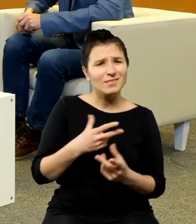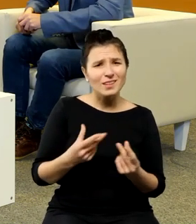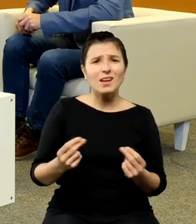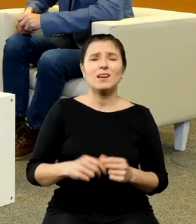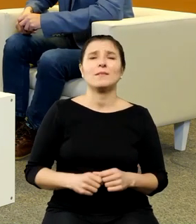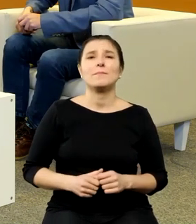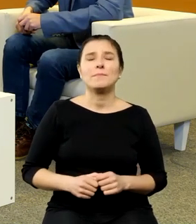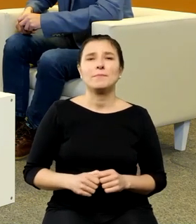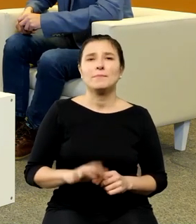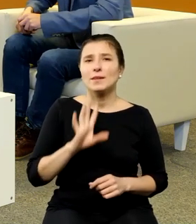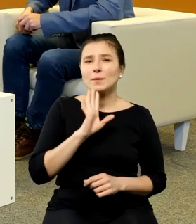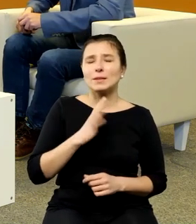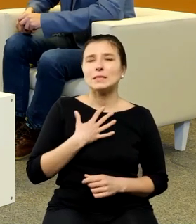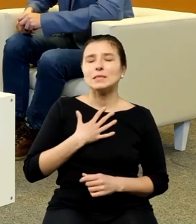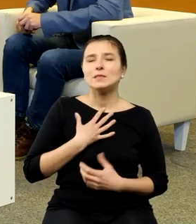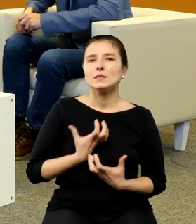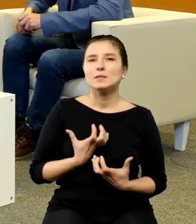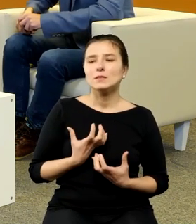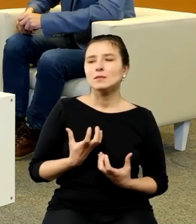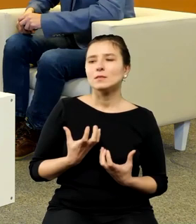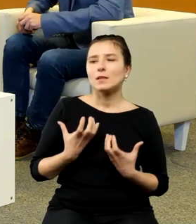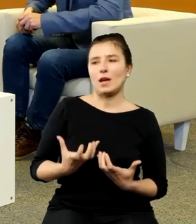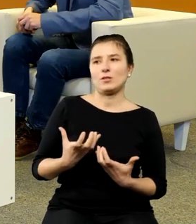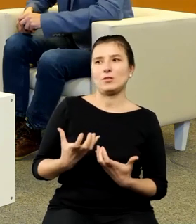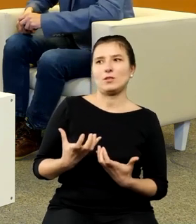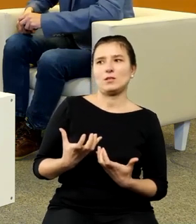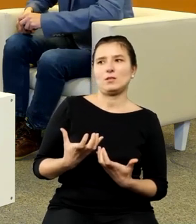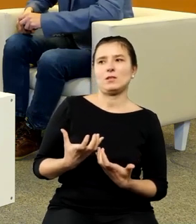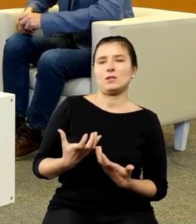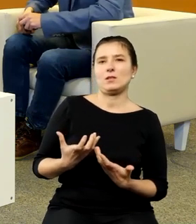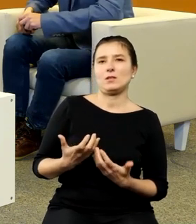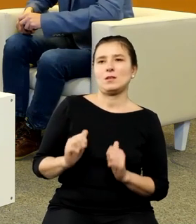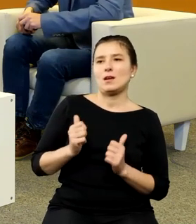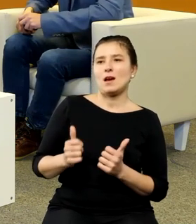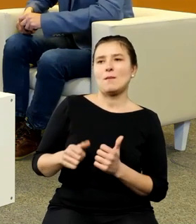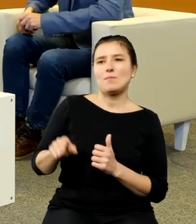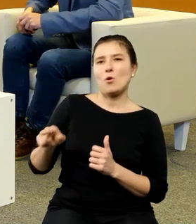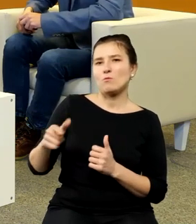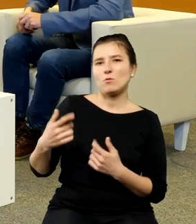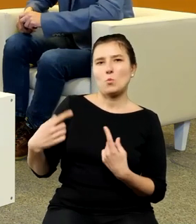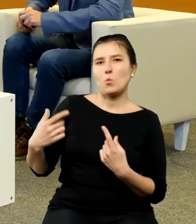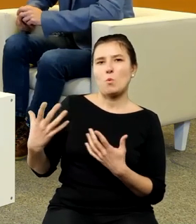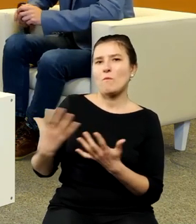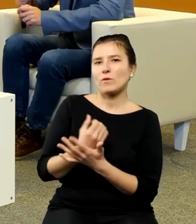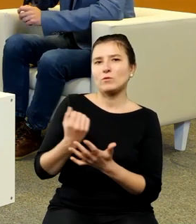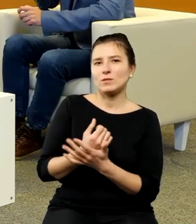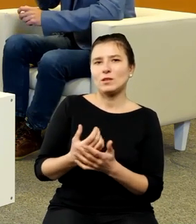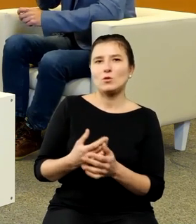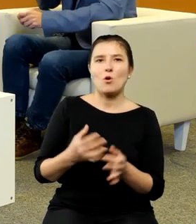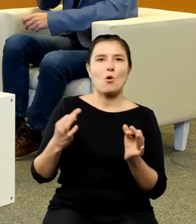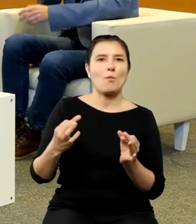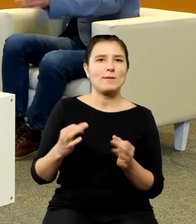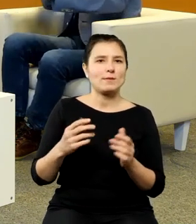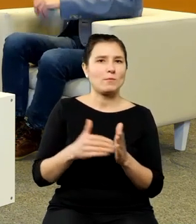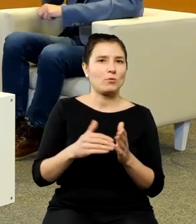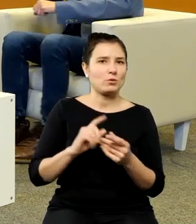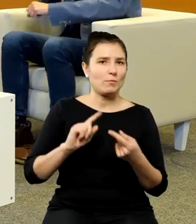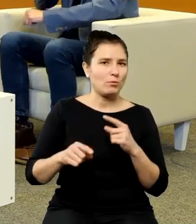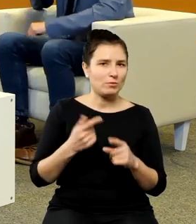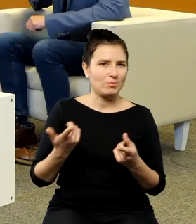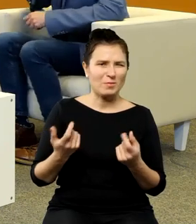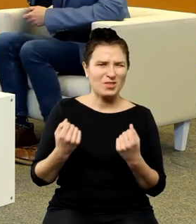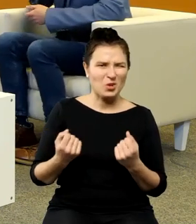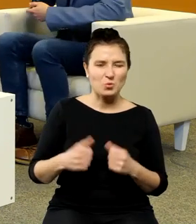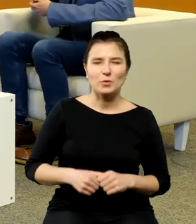ta pokusa jest zbyt silna żeby Kopernika nie wykorzystywać do bieżących potrzeb politycznych to oczywiście z myślą o